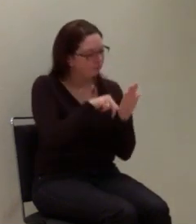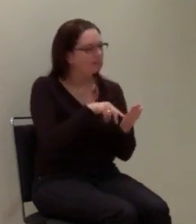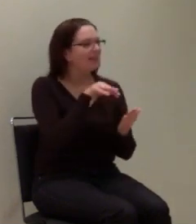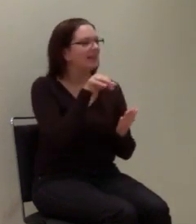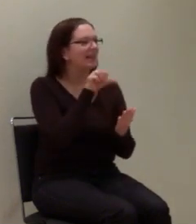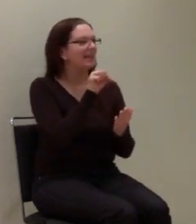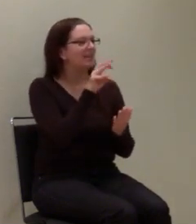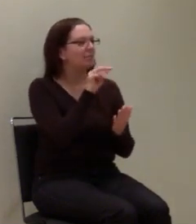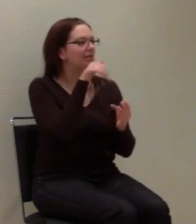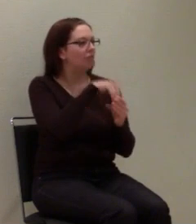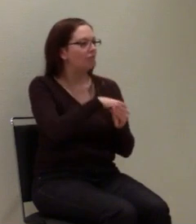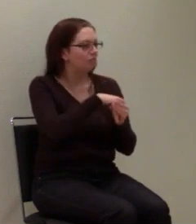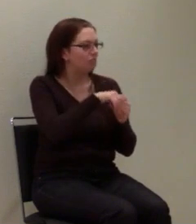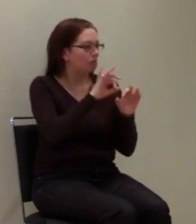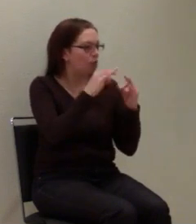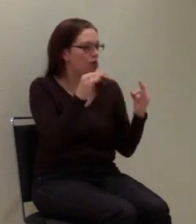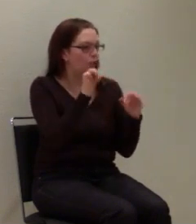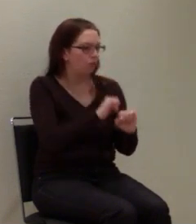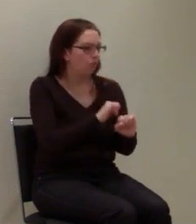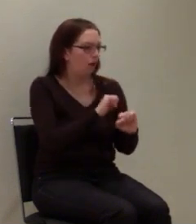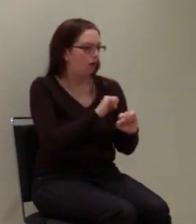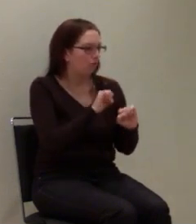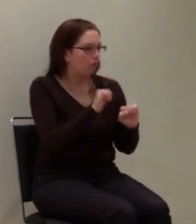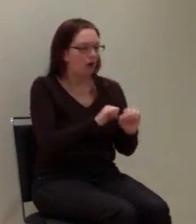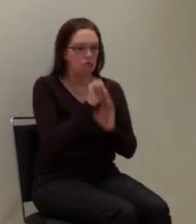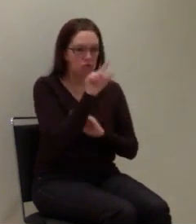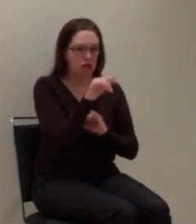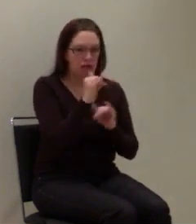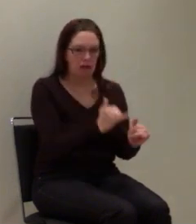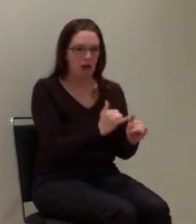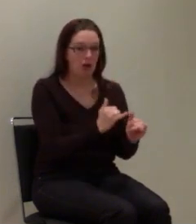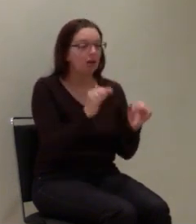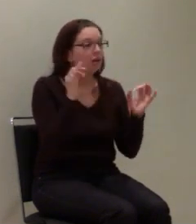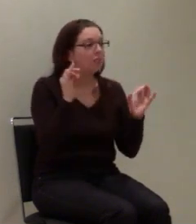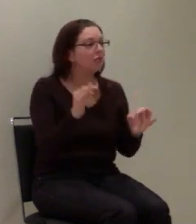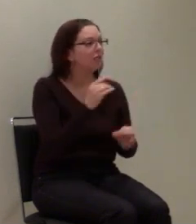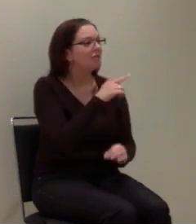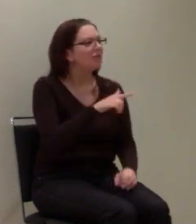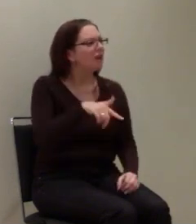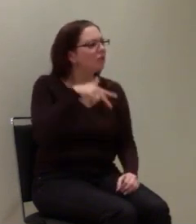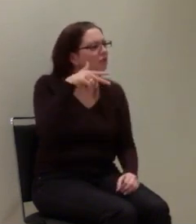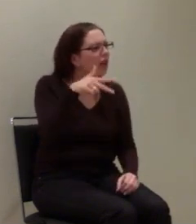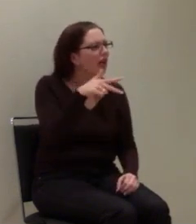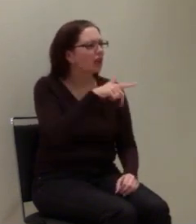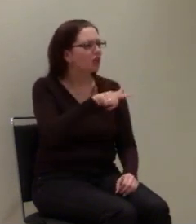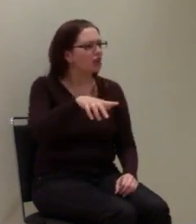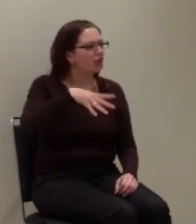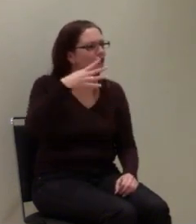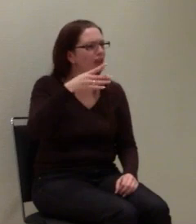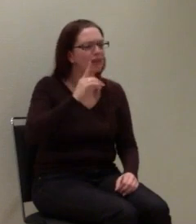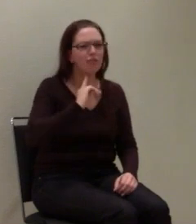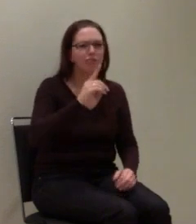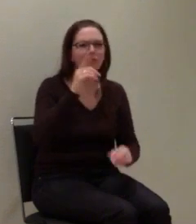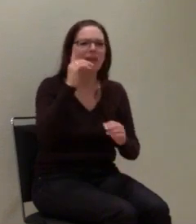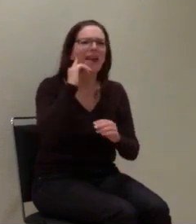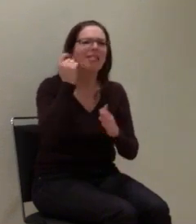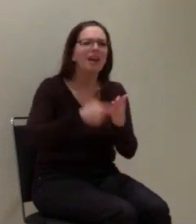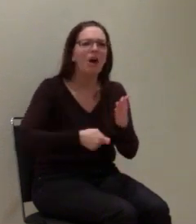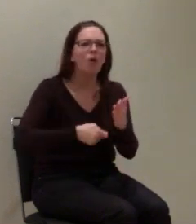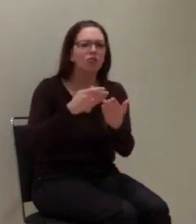die Funktion SMS, ich kann SMS schicken. Aber bei den neuen Handys, ab 2013, 2014, wird diese Funktion wegfallen.